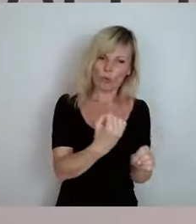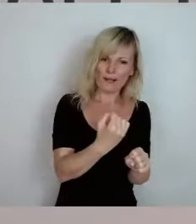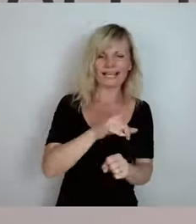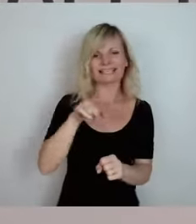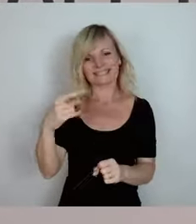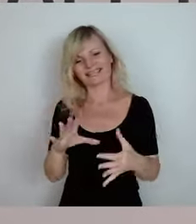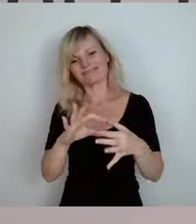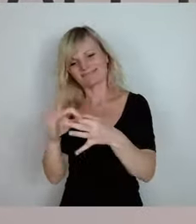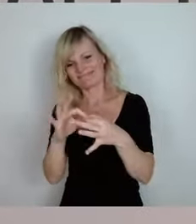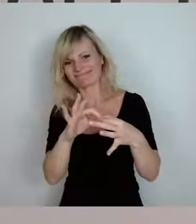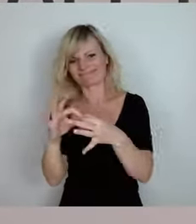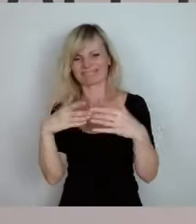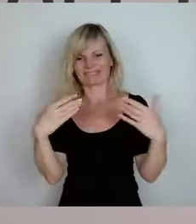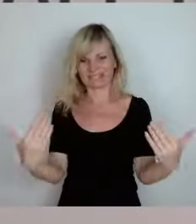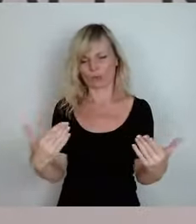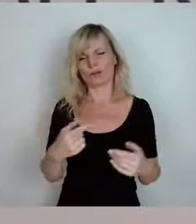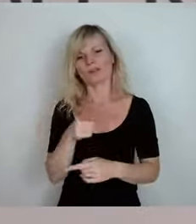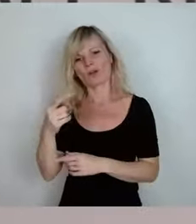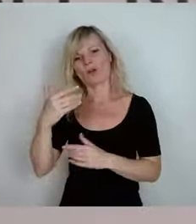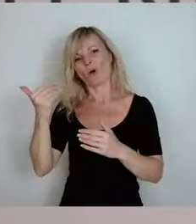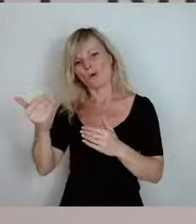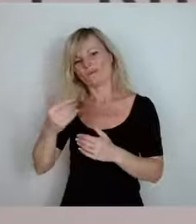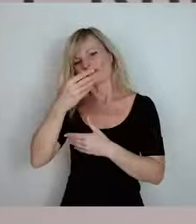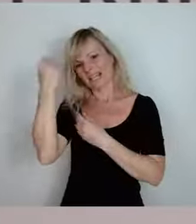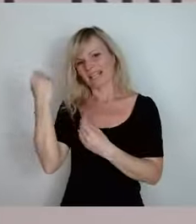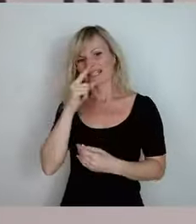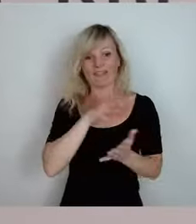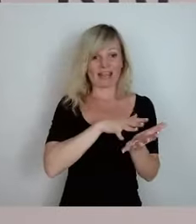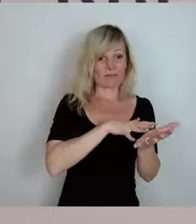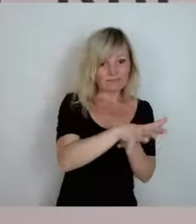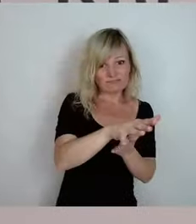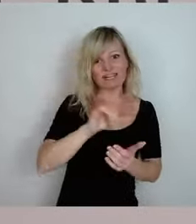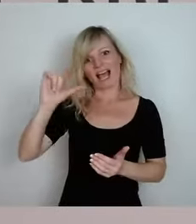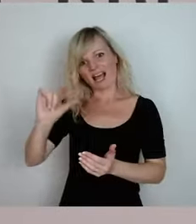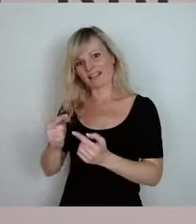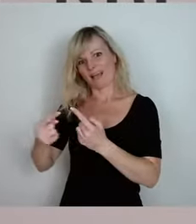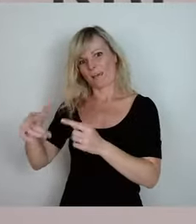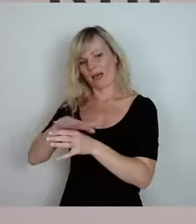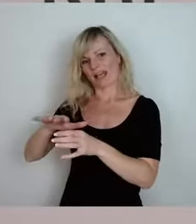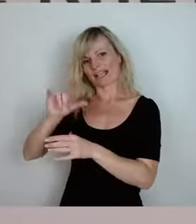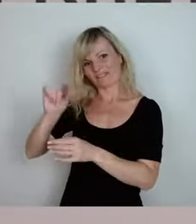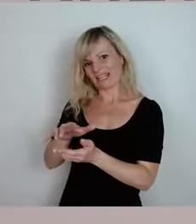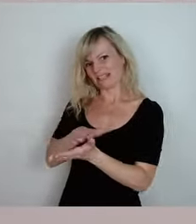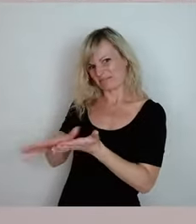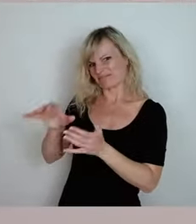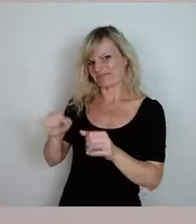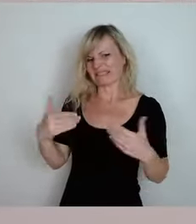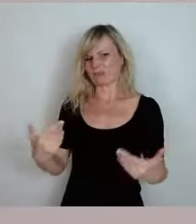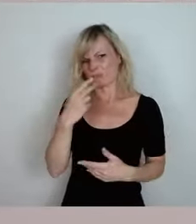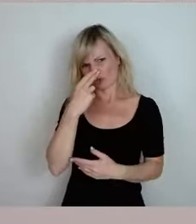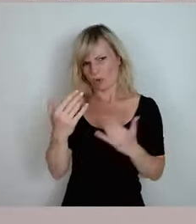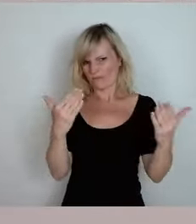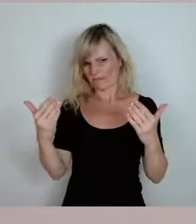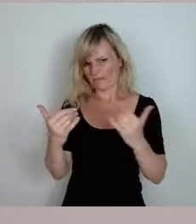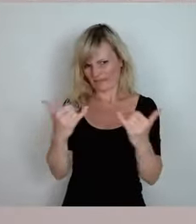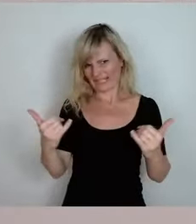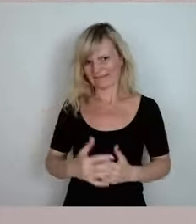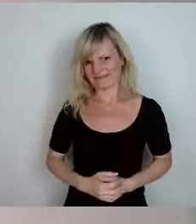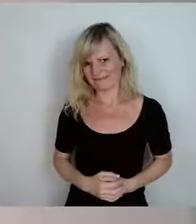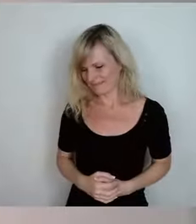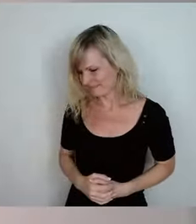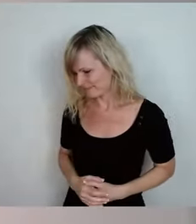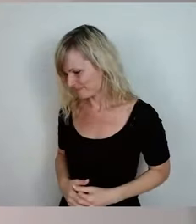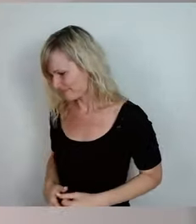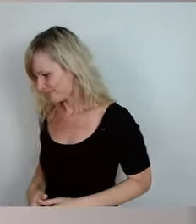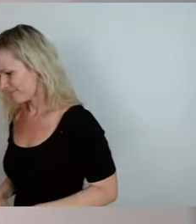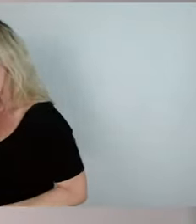das B wird oft vergessen. Ich will mal sehen, wie sich die Sache verhält. Ich möchte an der